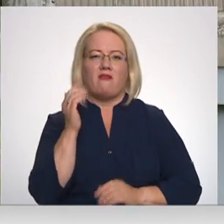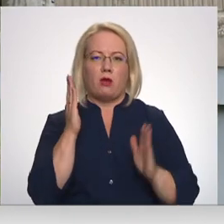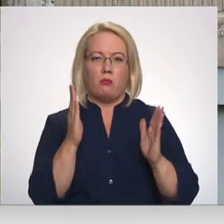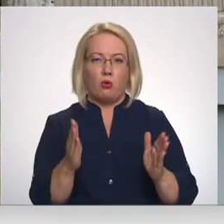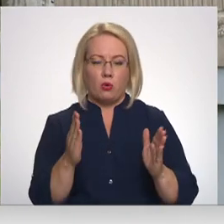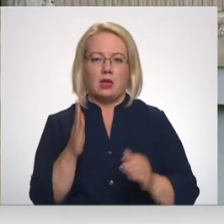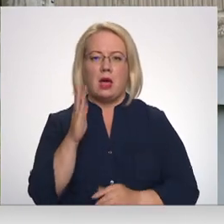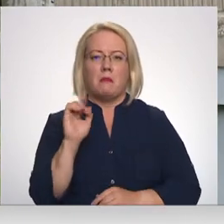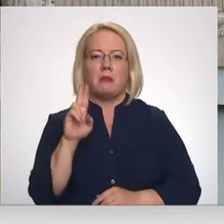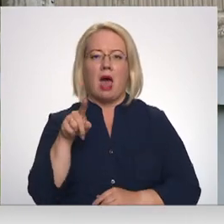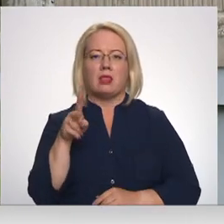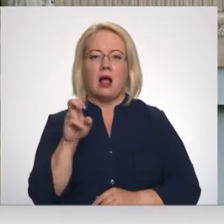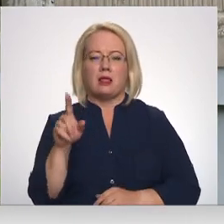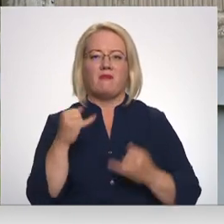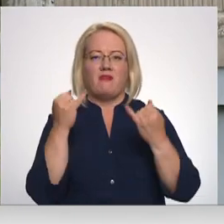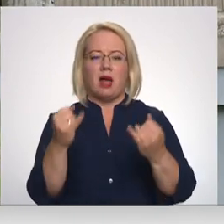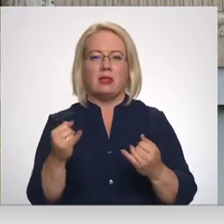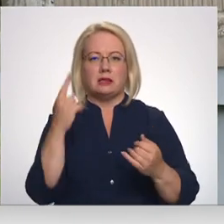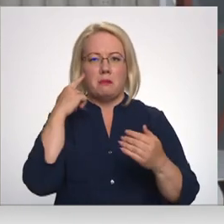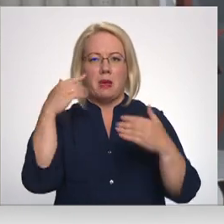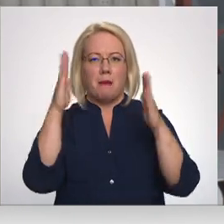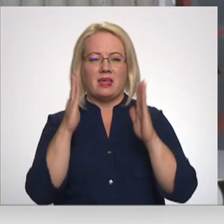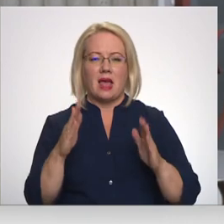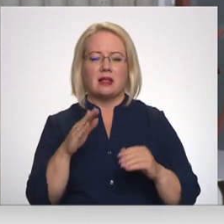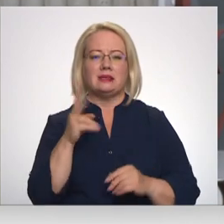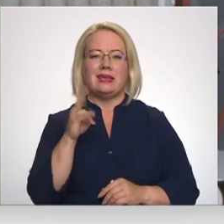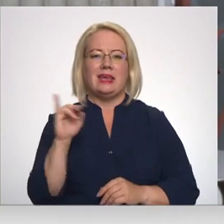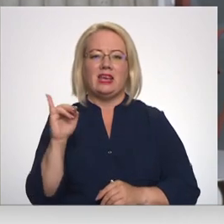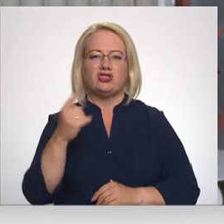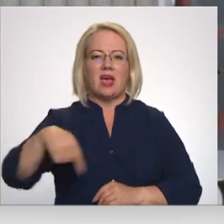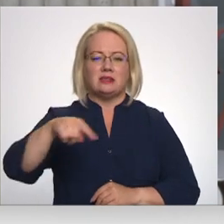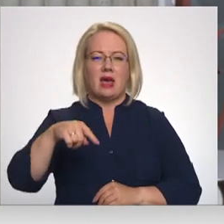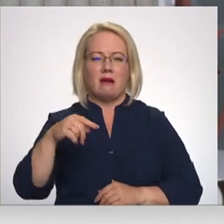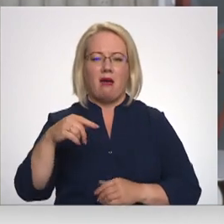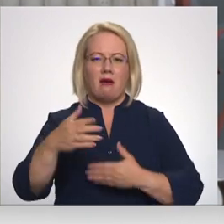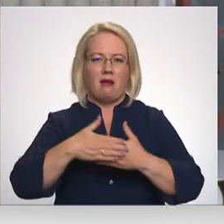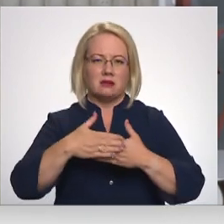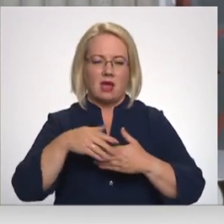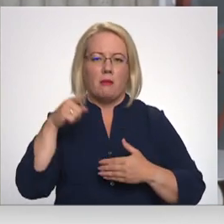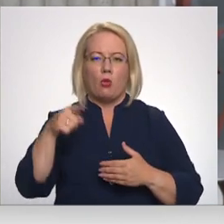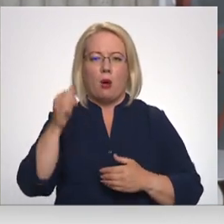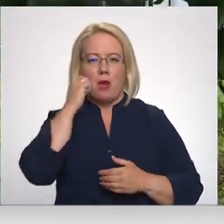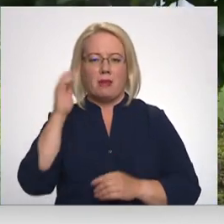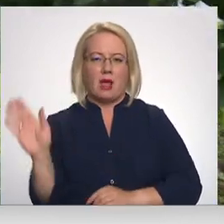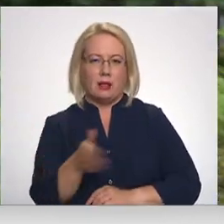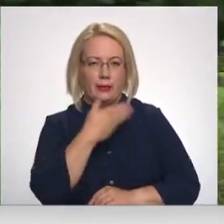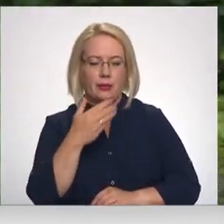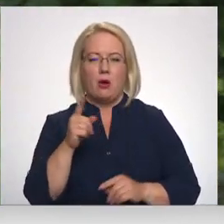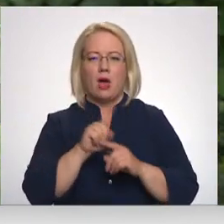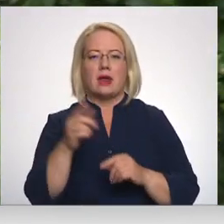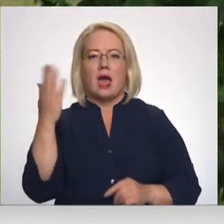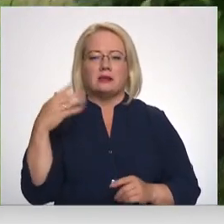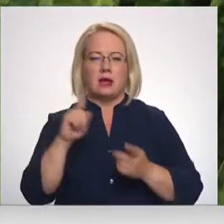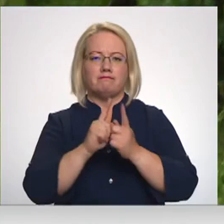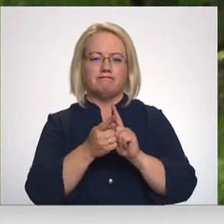Detlavam Brandkalnam veltīts arī piemineklis ķīšas ar krastā, kuru lamts nojauktu norādi domē. Iepriekš vairākārt izskanējuši aicinājumi mainīt